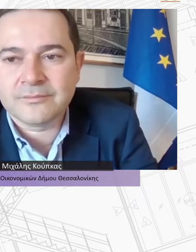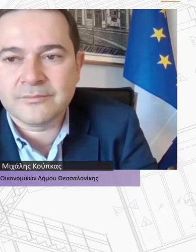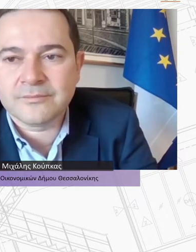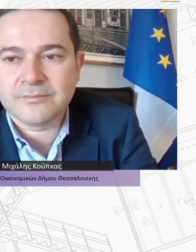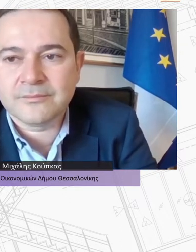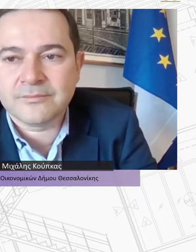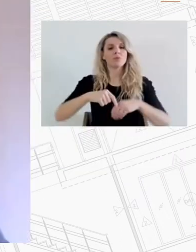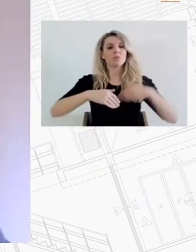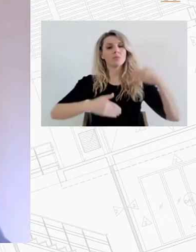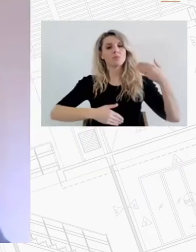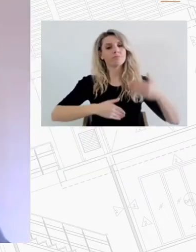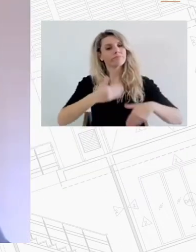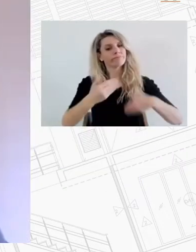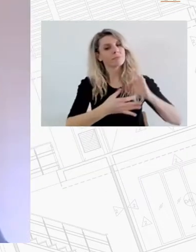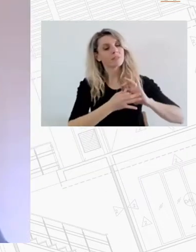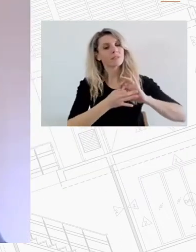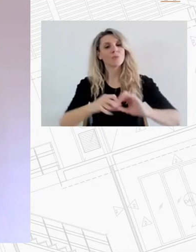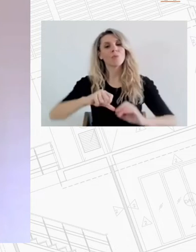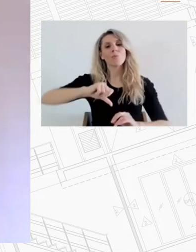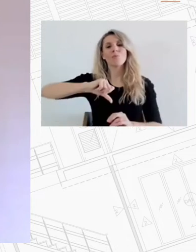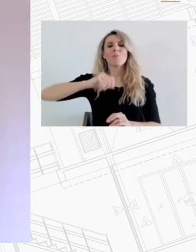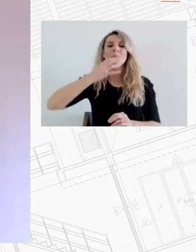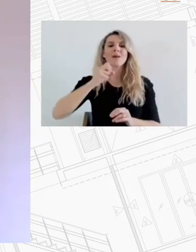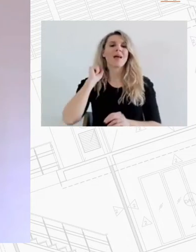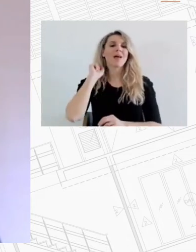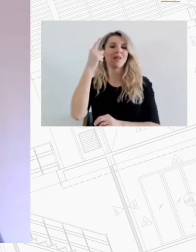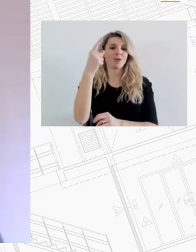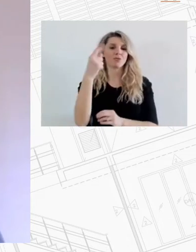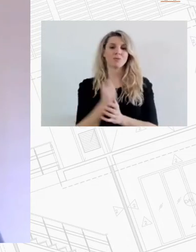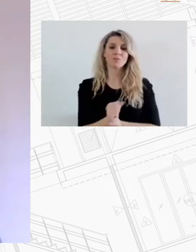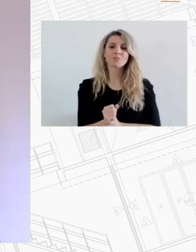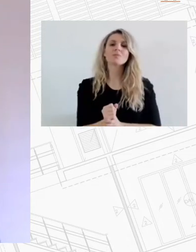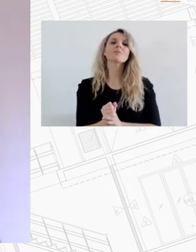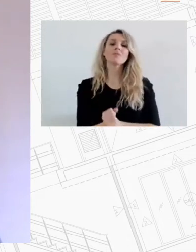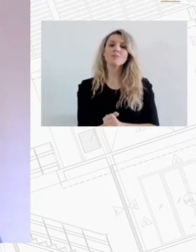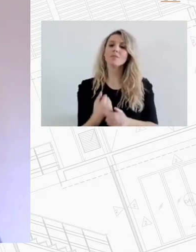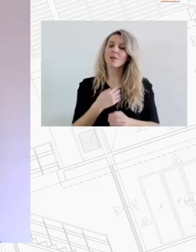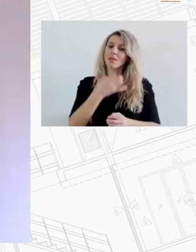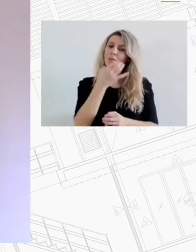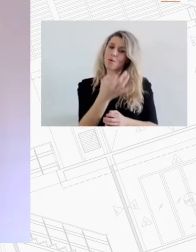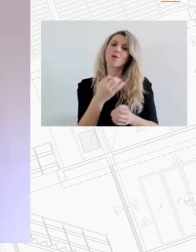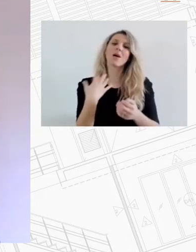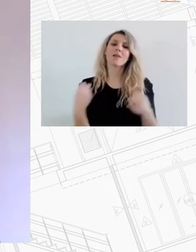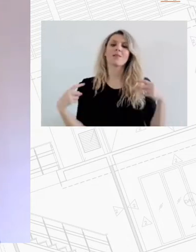μες στο πρώτο μέρος της εκδήλωσης της εμπεντρικής μας εκδήλωσης Υπενθυμίζω ότι υπάρχει ταυτόχρονη μετάφραση